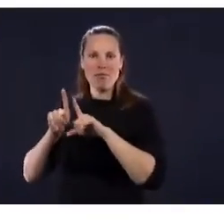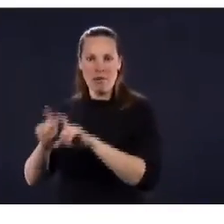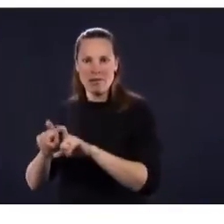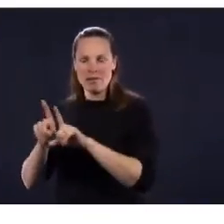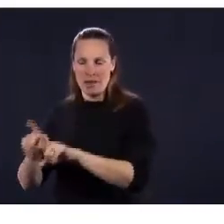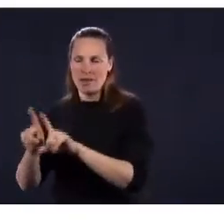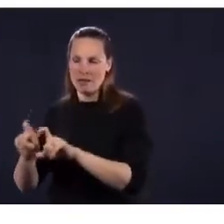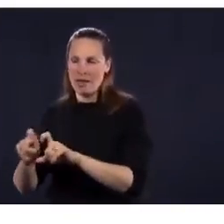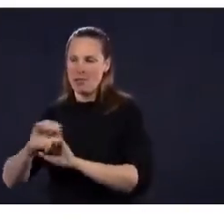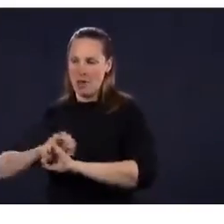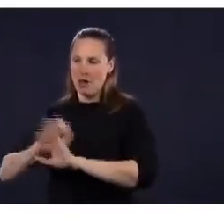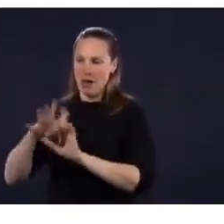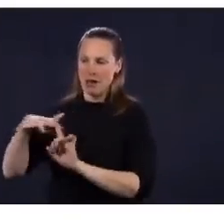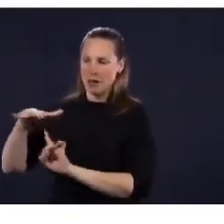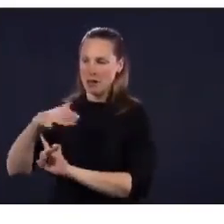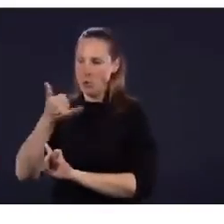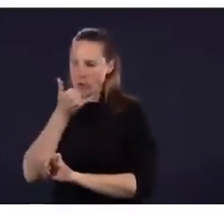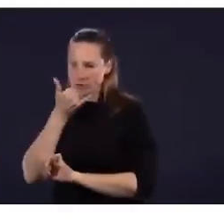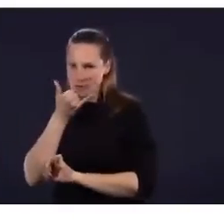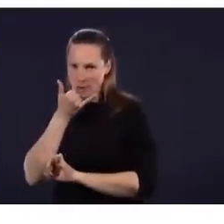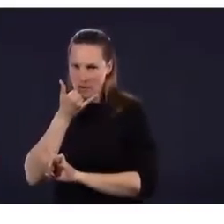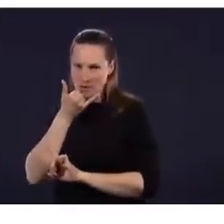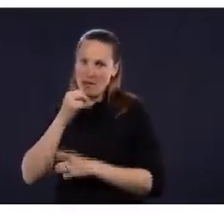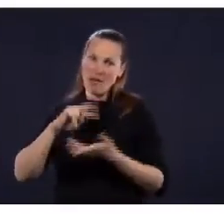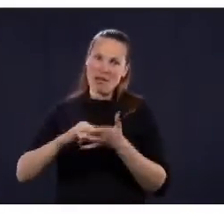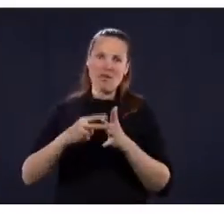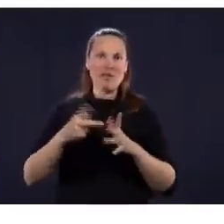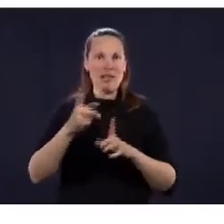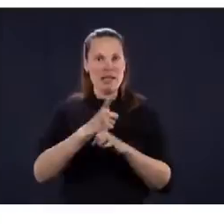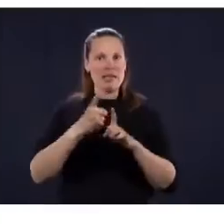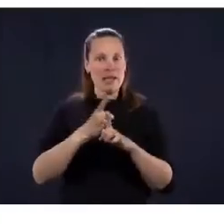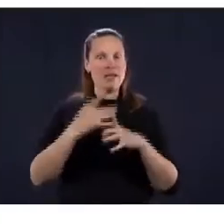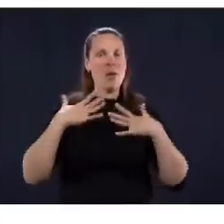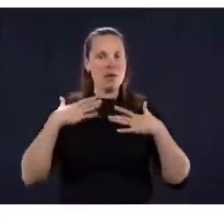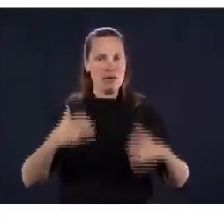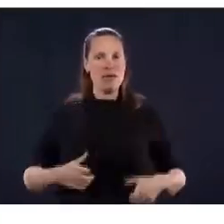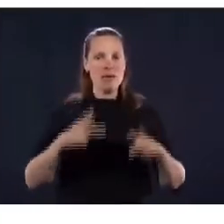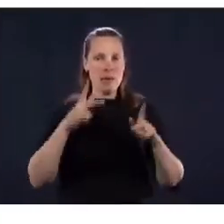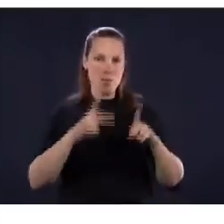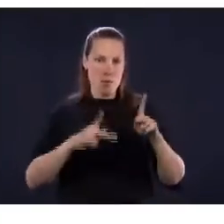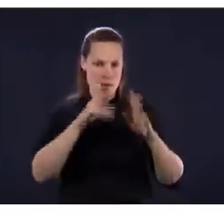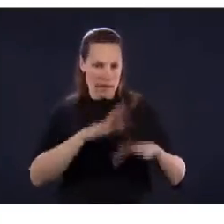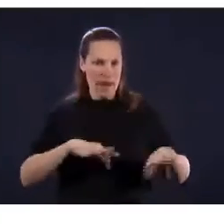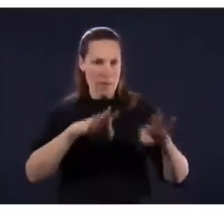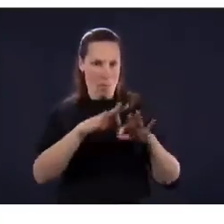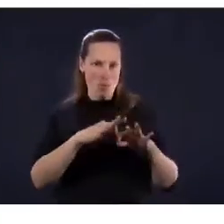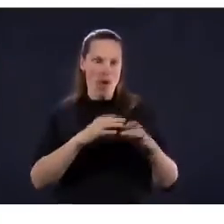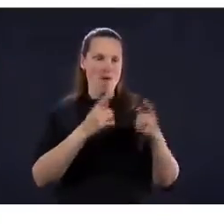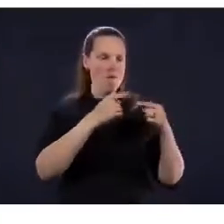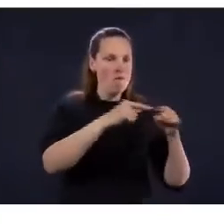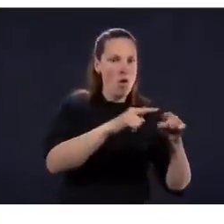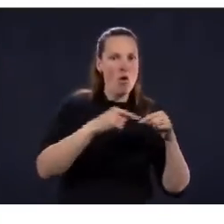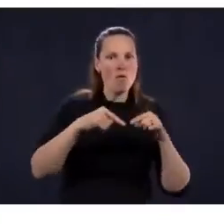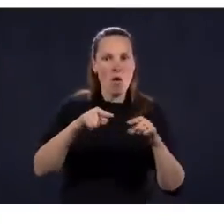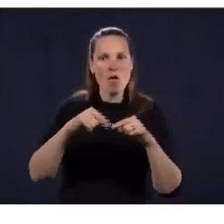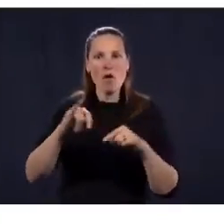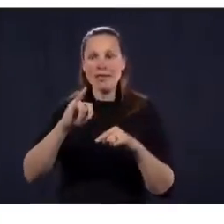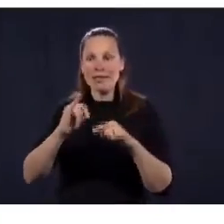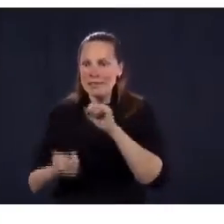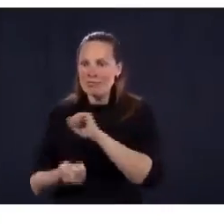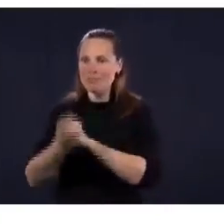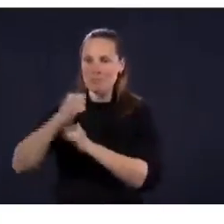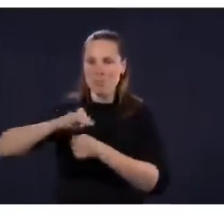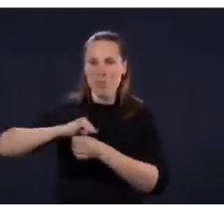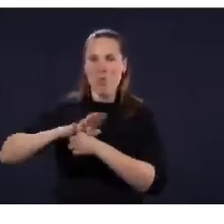est en train de se passer. Parce qu'il y a trois Québec. Il y a le Québec des CHSLD, particulièrement de la région de Montréal. Il y a le Québec